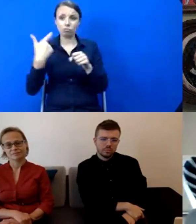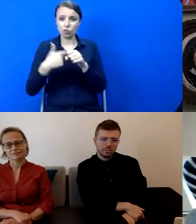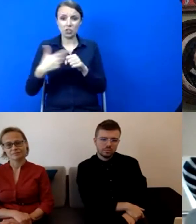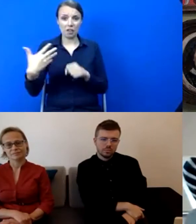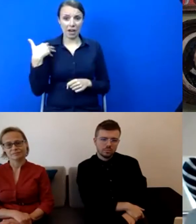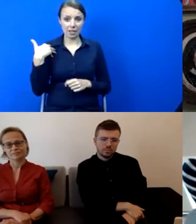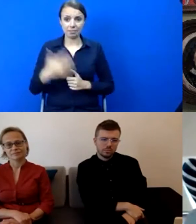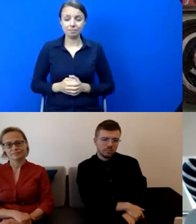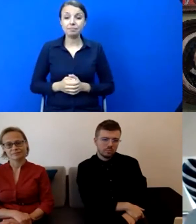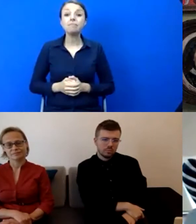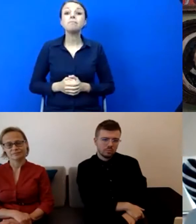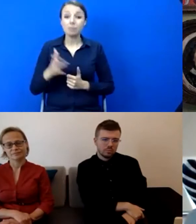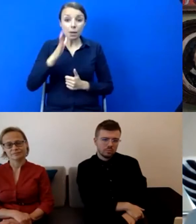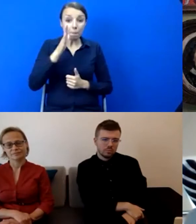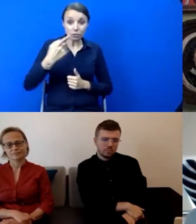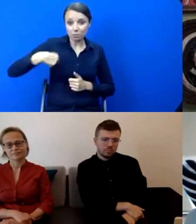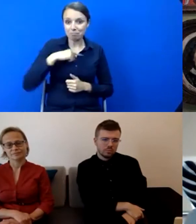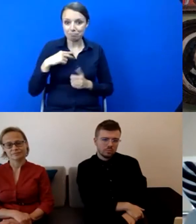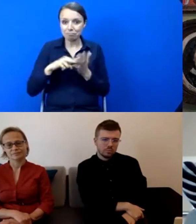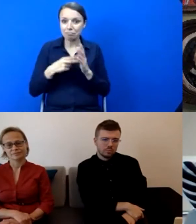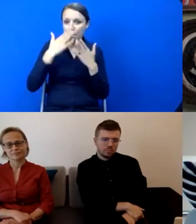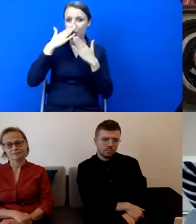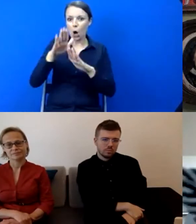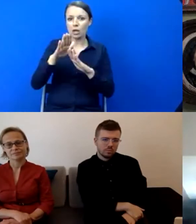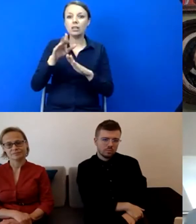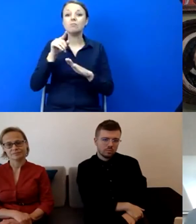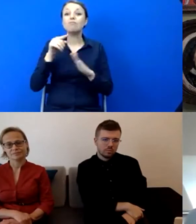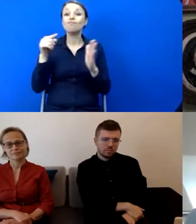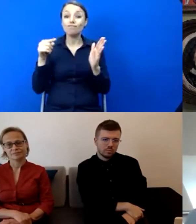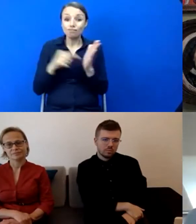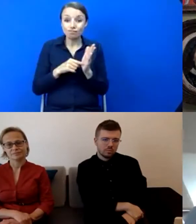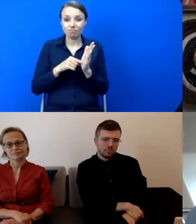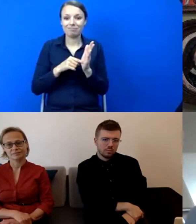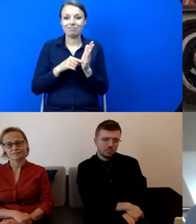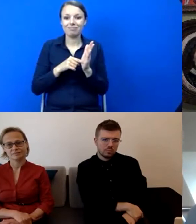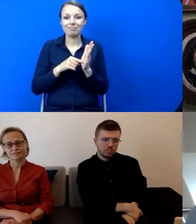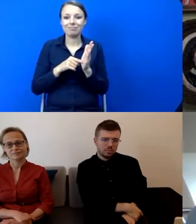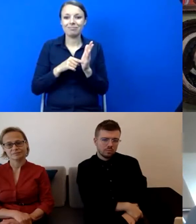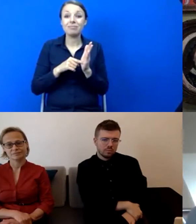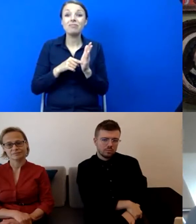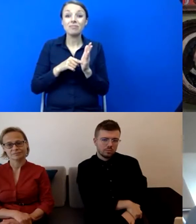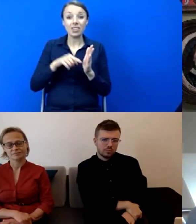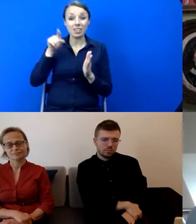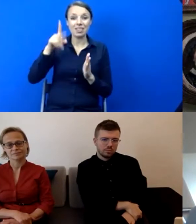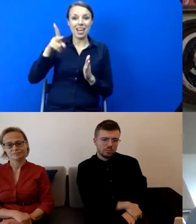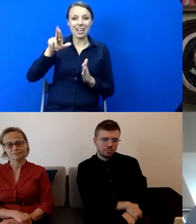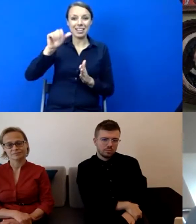I będziemy pokazywać właśnie w transkrypcji Krasińskiego